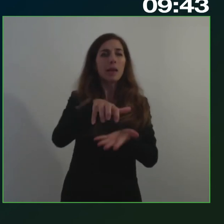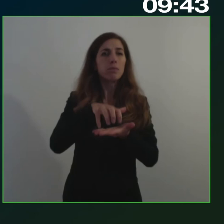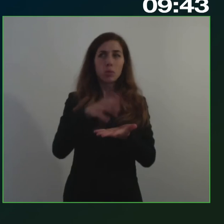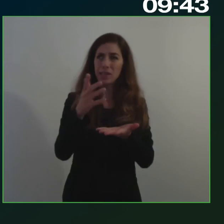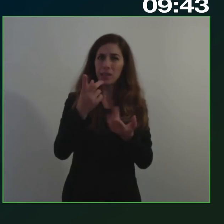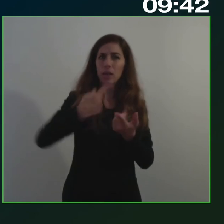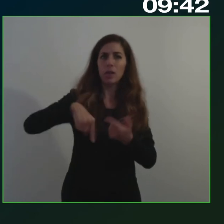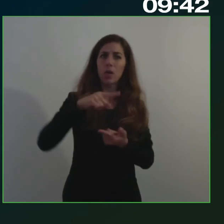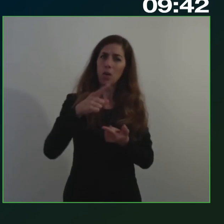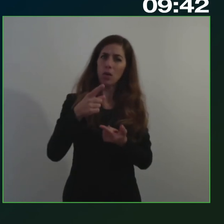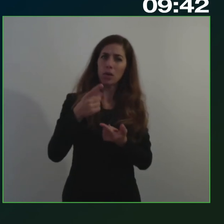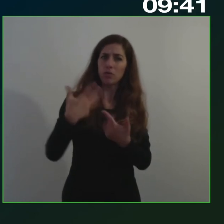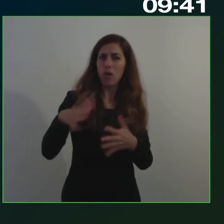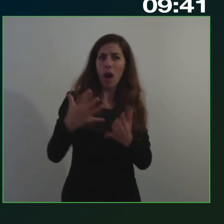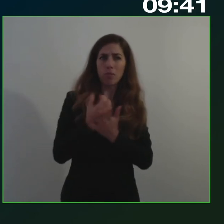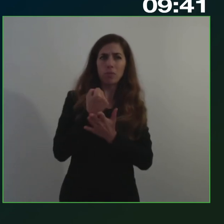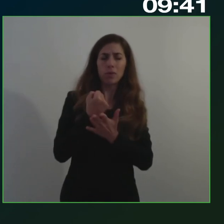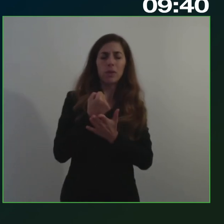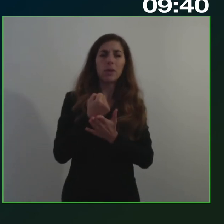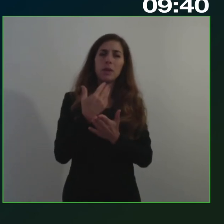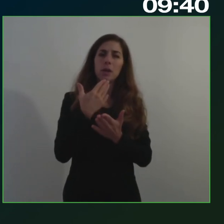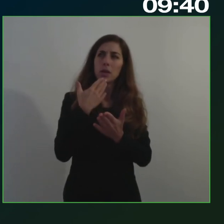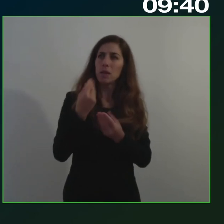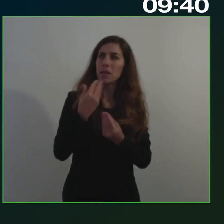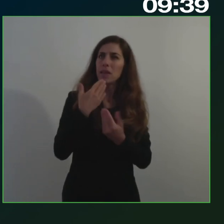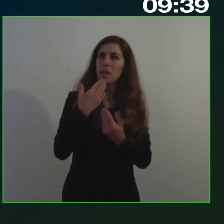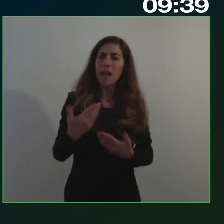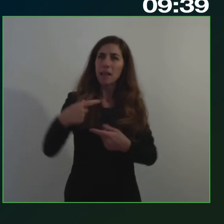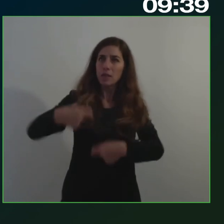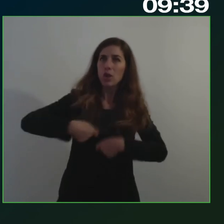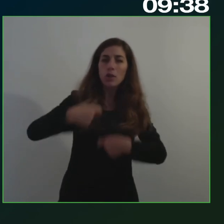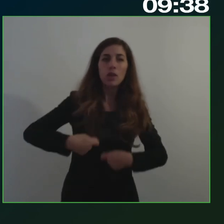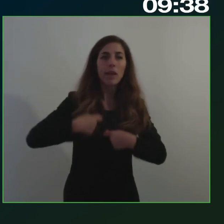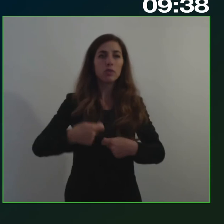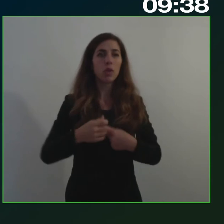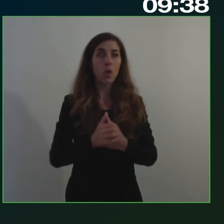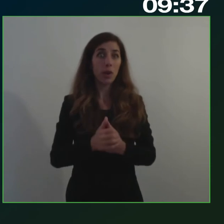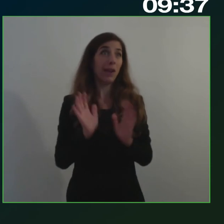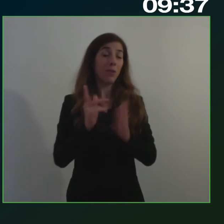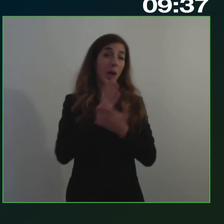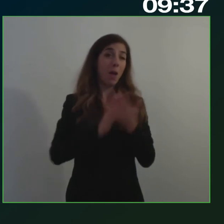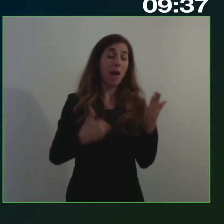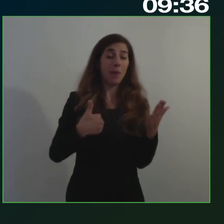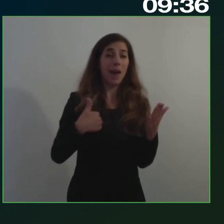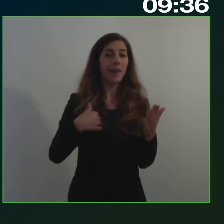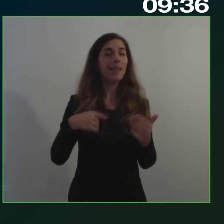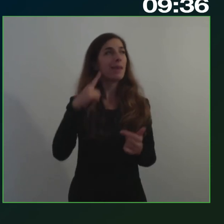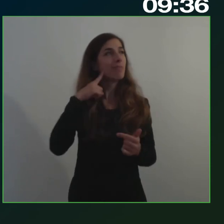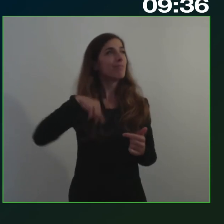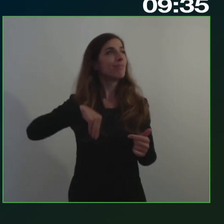ricevuto che in qualche modo ci hanno dato importanti sollecitazioni io infatti da un lato mi sento